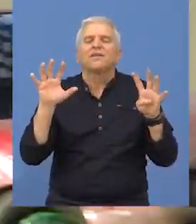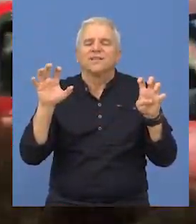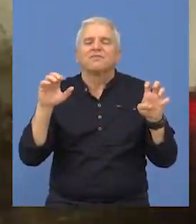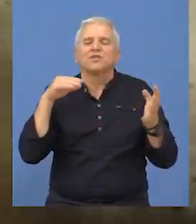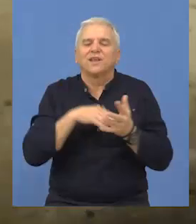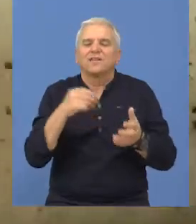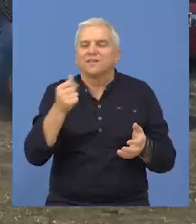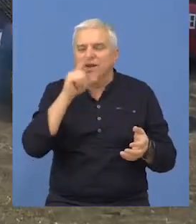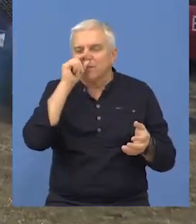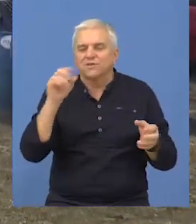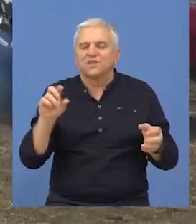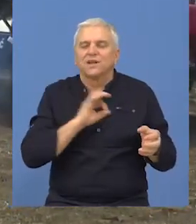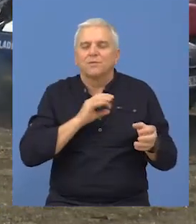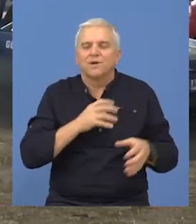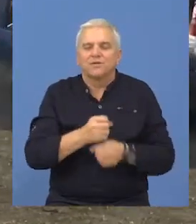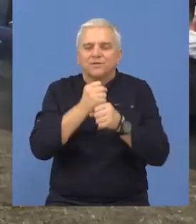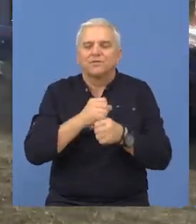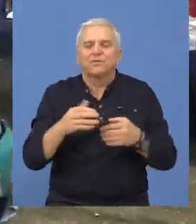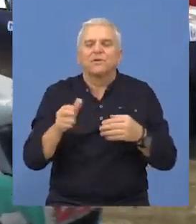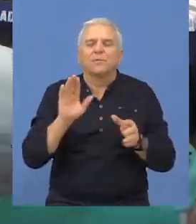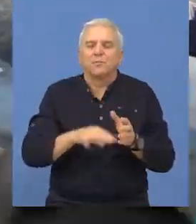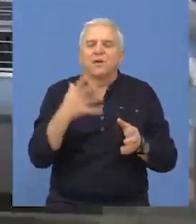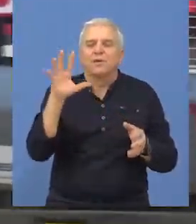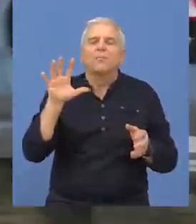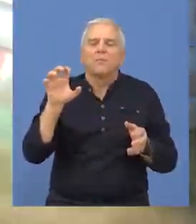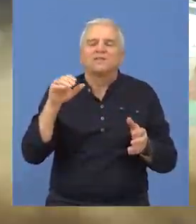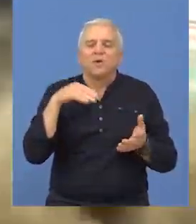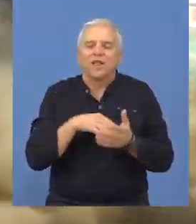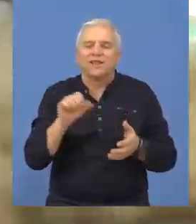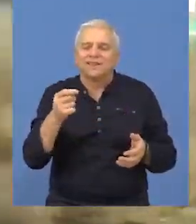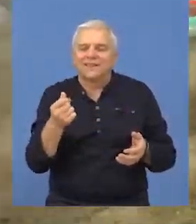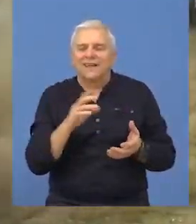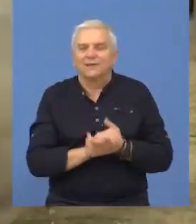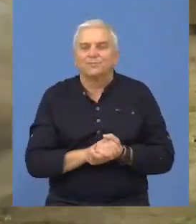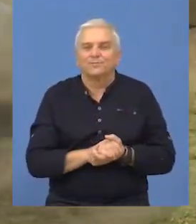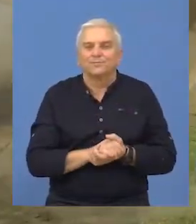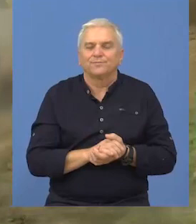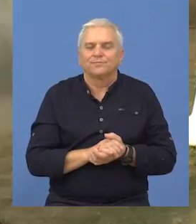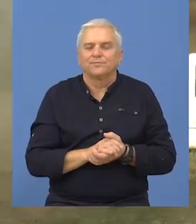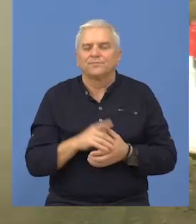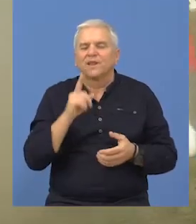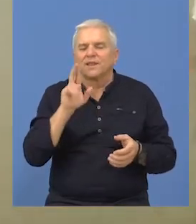.000 dinara. Opština Beđe podržala je sa nešto manje od 500.000 dinara.